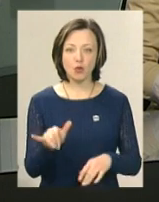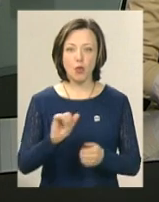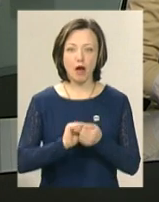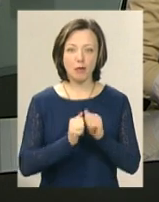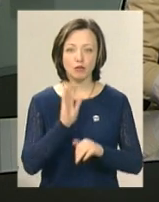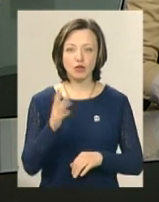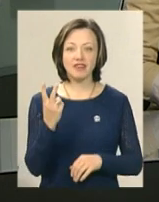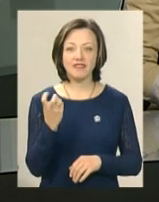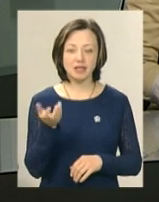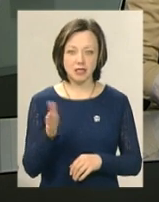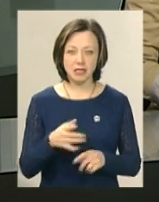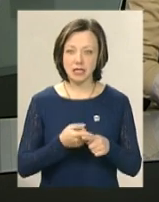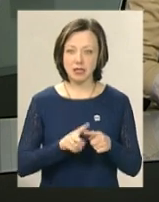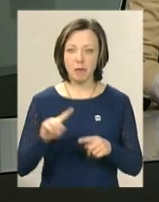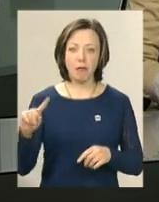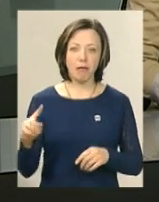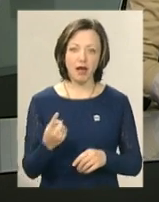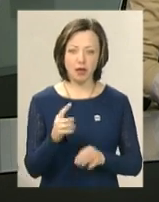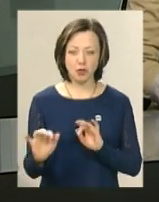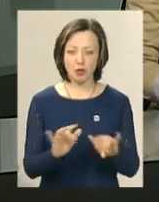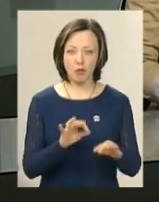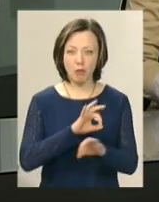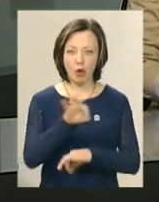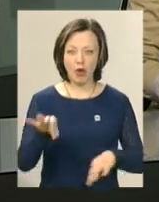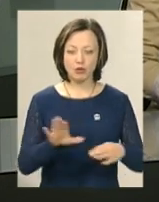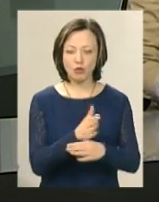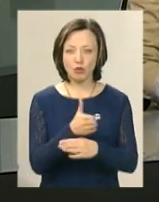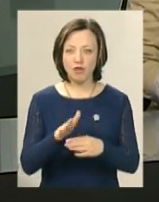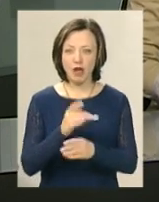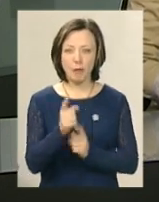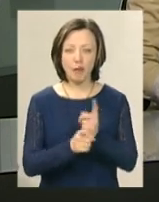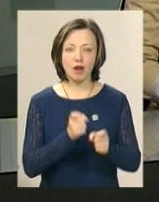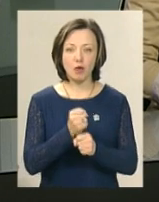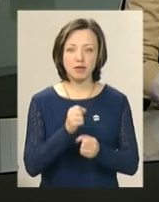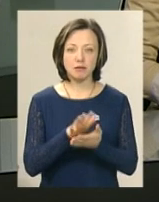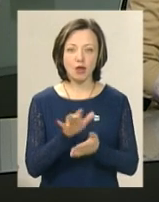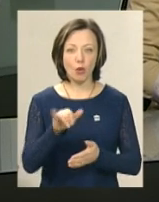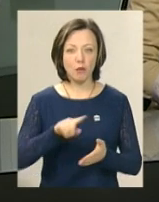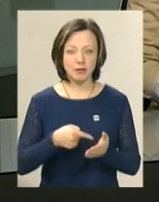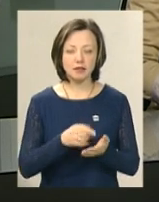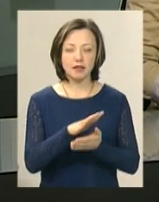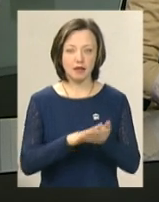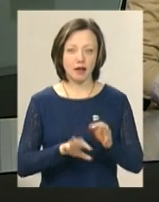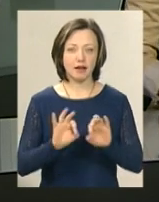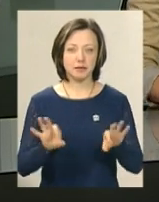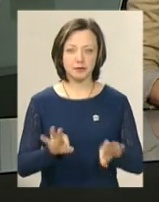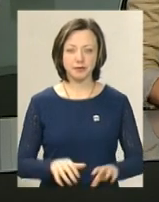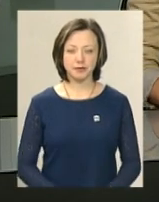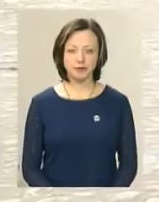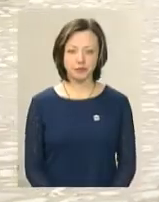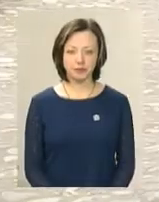'янці буде 200. І це перший крок проєкту сортування і переробки сміття у місті. Тему продовжує Світлана Поробок.